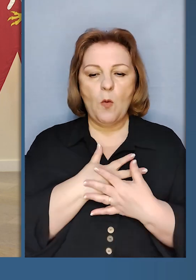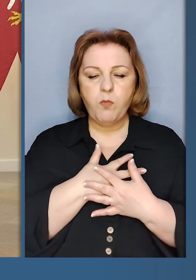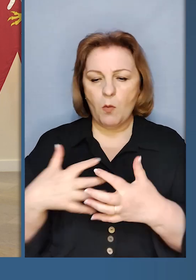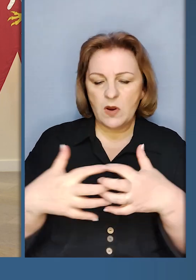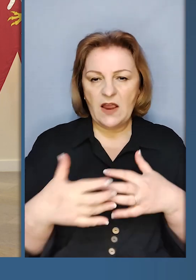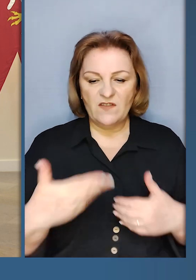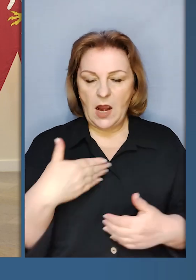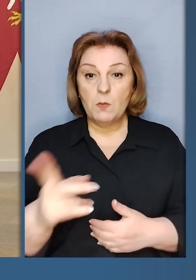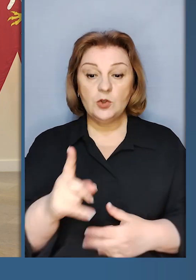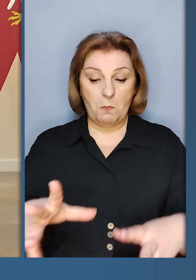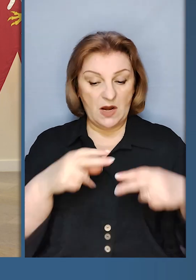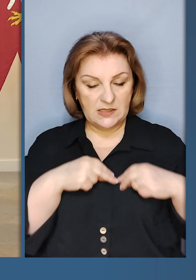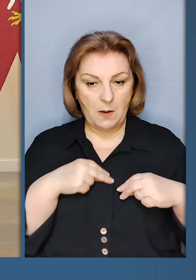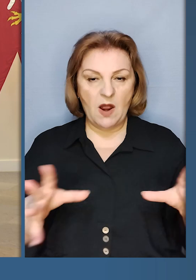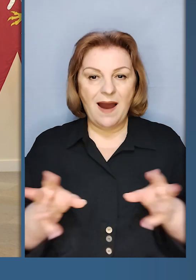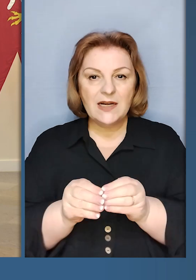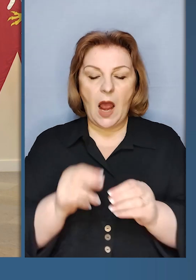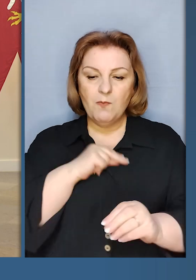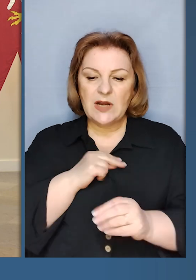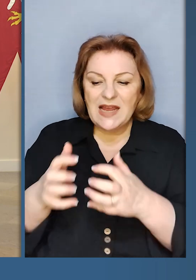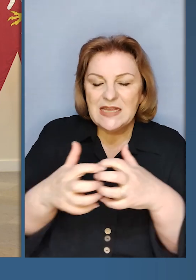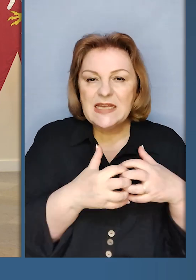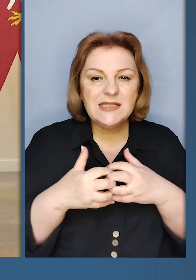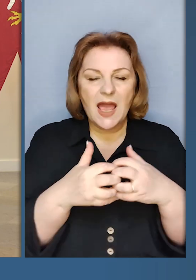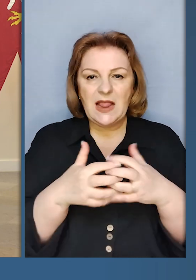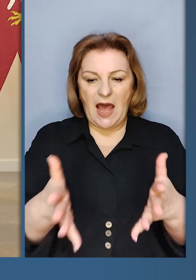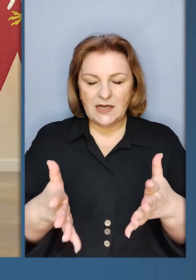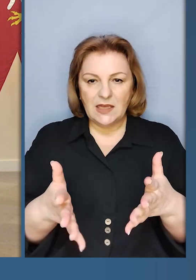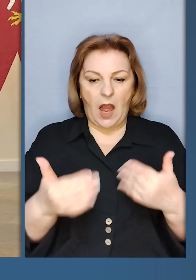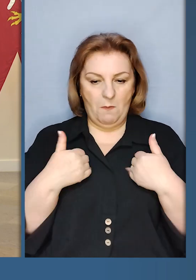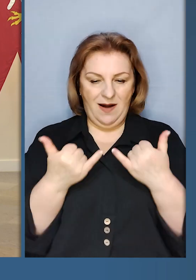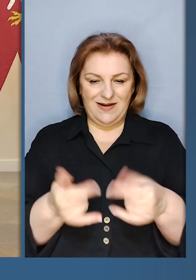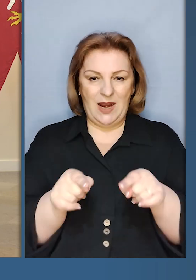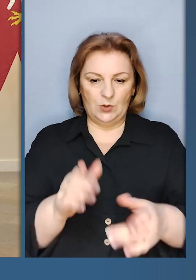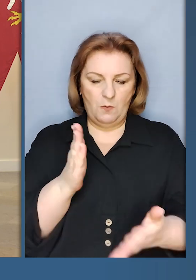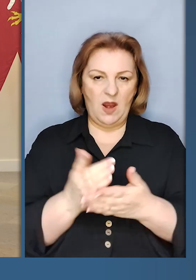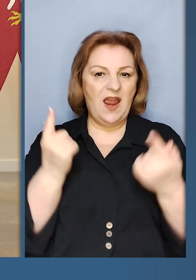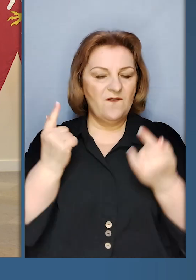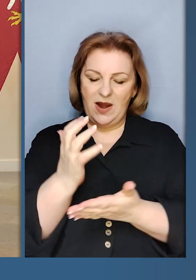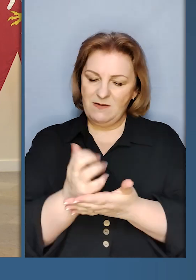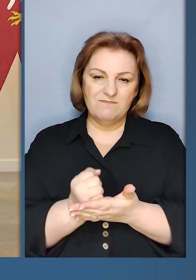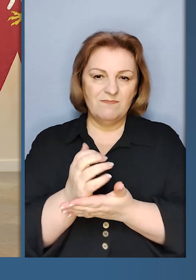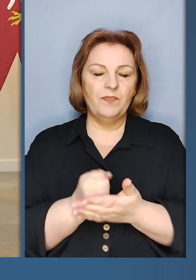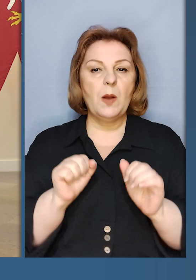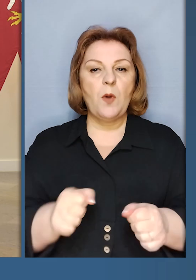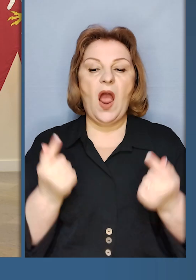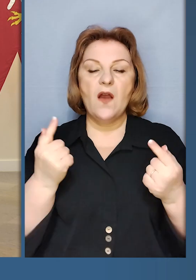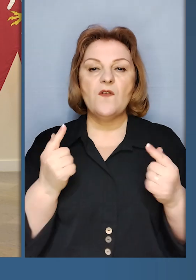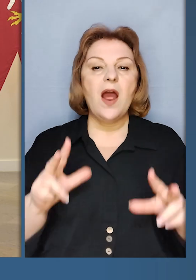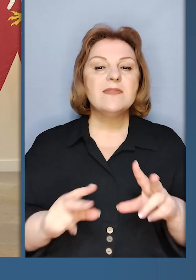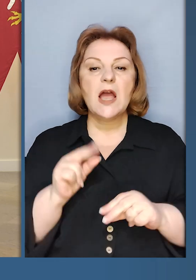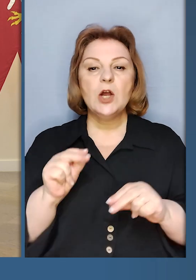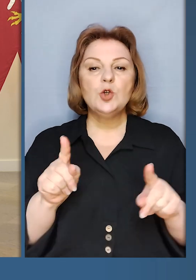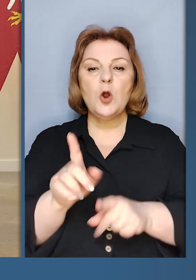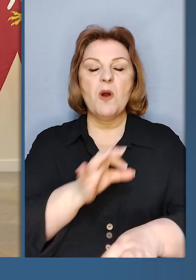між нами, щоб ми співорізували разом і будували синергію, результат синергії, бо ми для того маємо великий потенціал, це великий